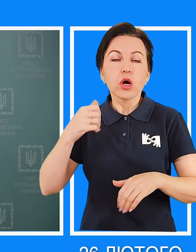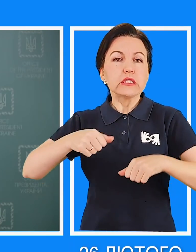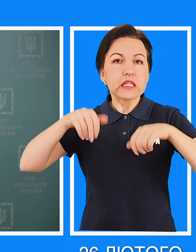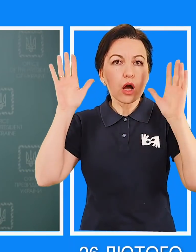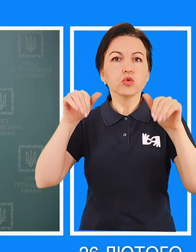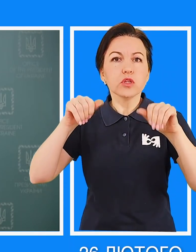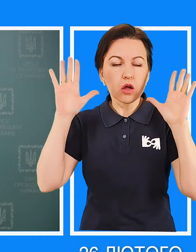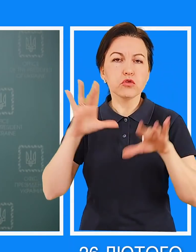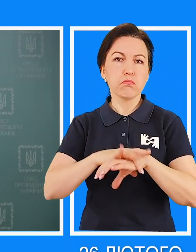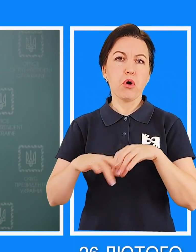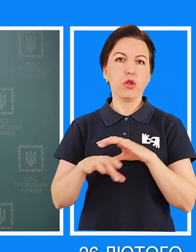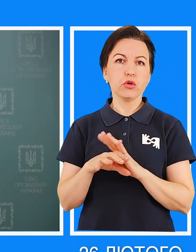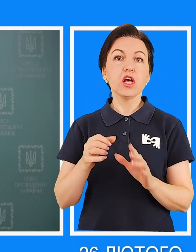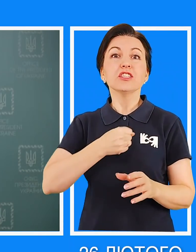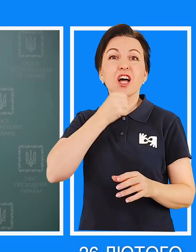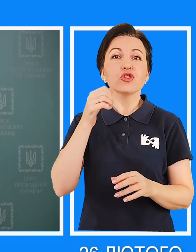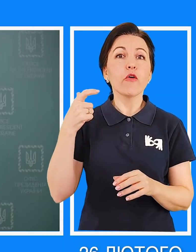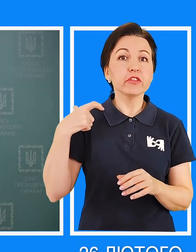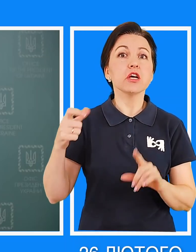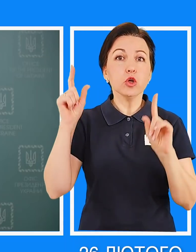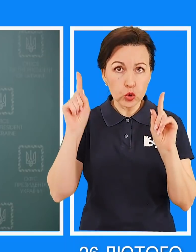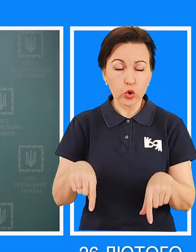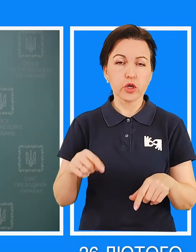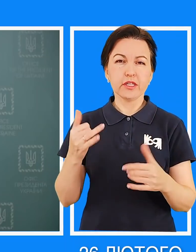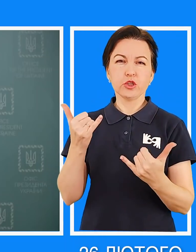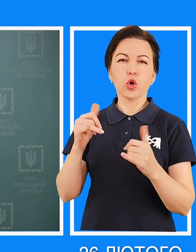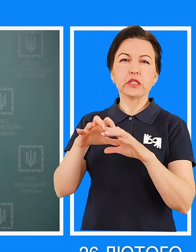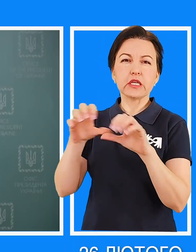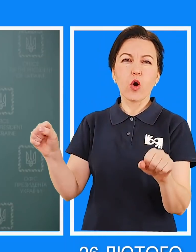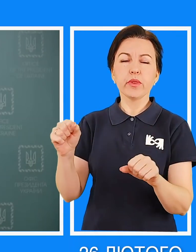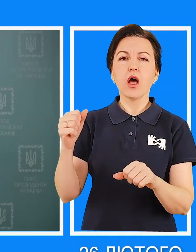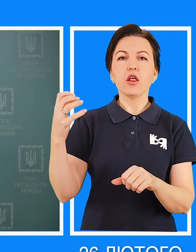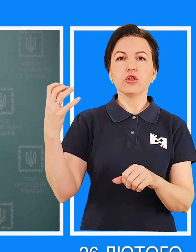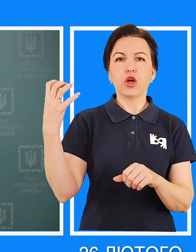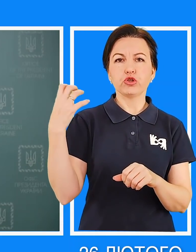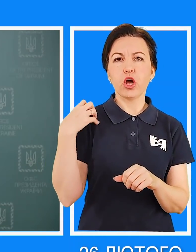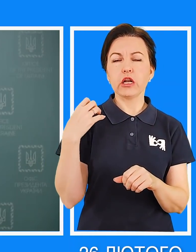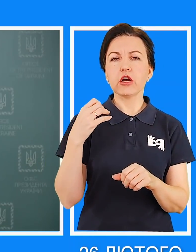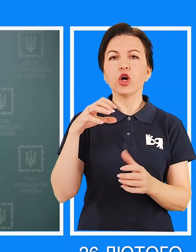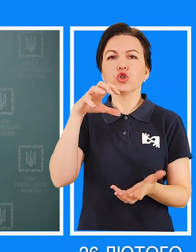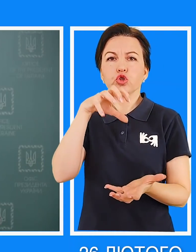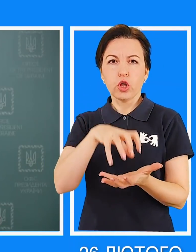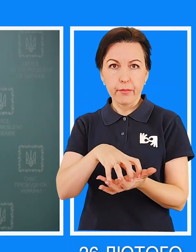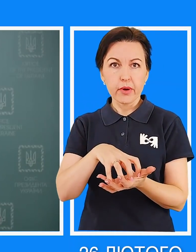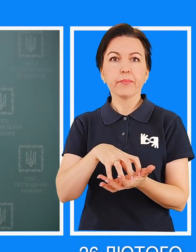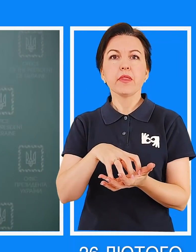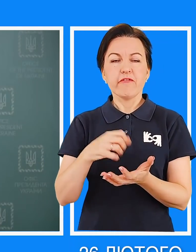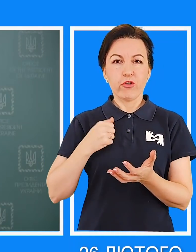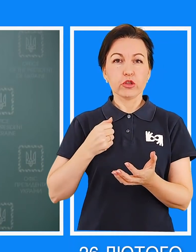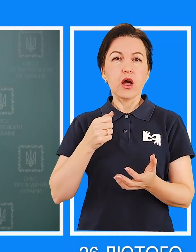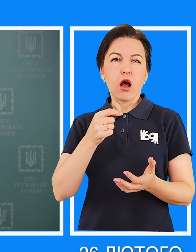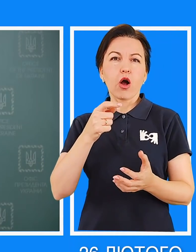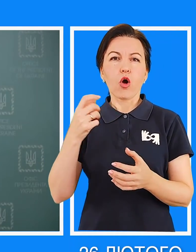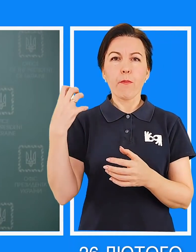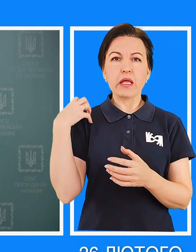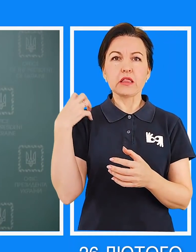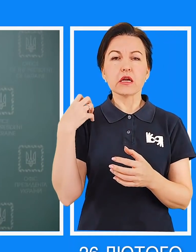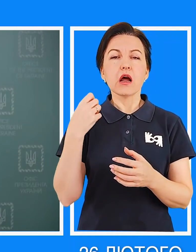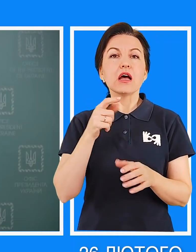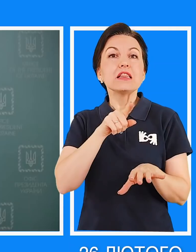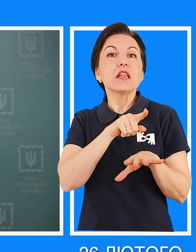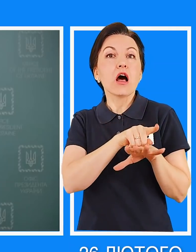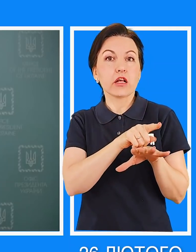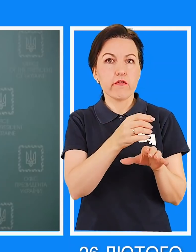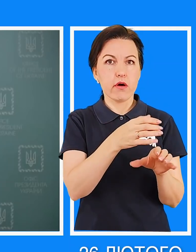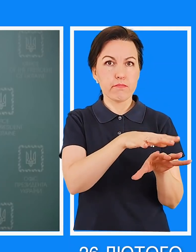російські військовослужбовці, навіть старші офіцери вже потрапляють в полон. Сьогодні захоплений начальник штабу військової частини, командир танкового